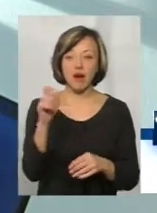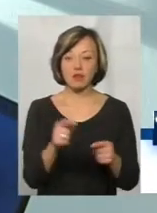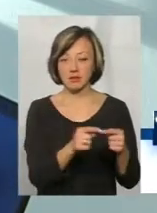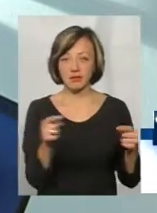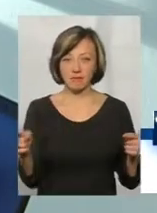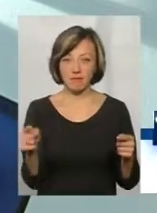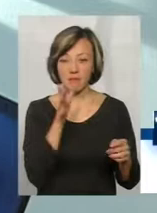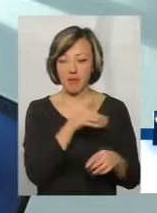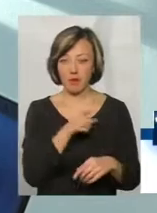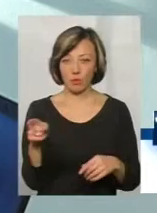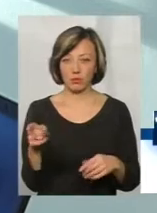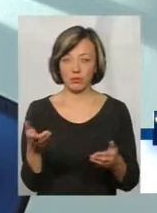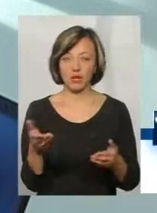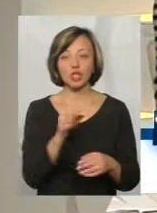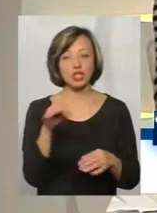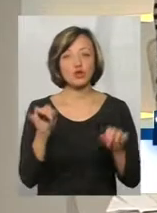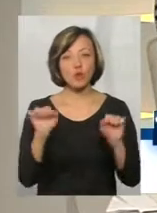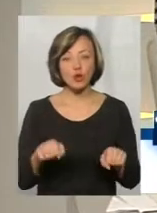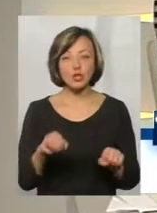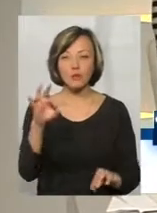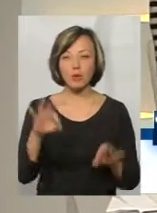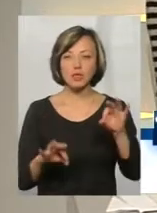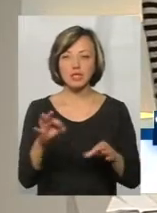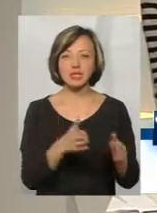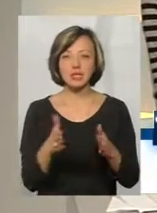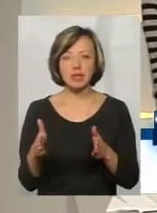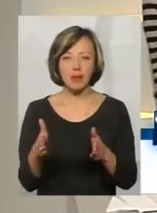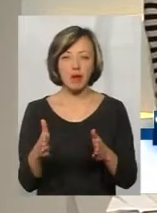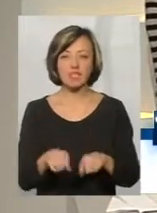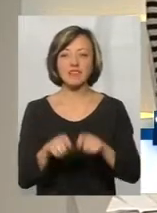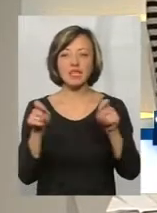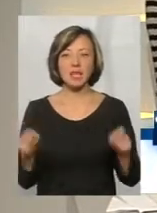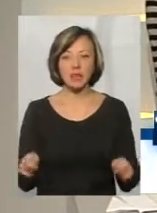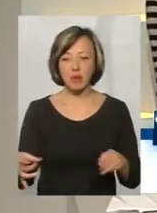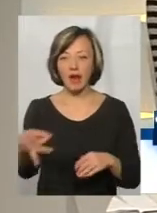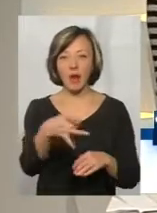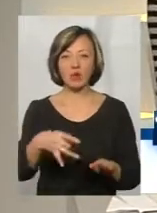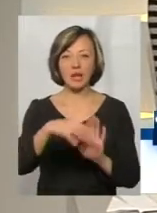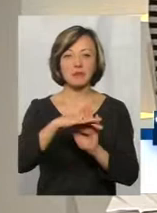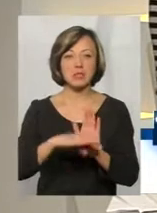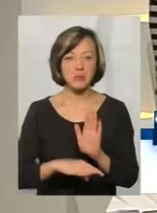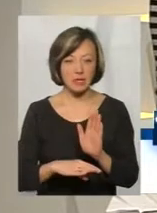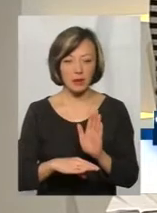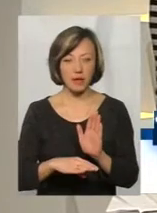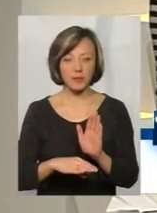кількість років. Чи може пропорційна система з відкритими регіональними списками